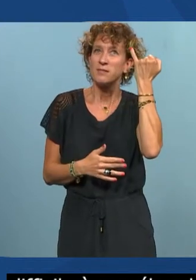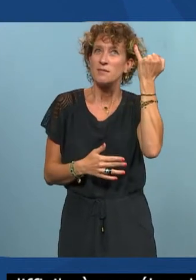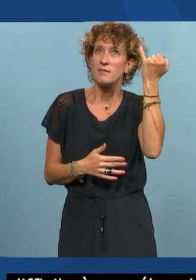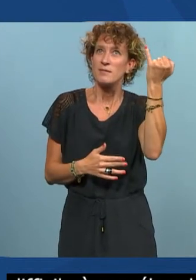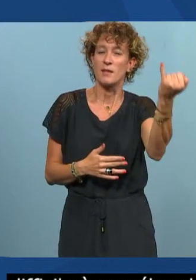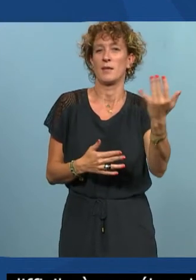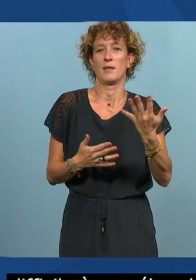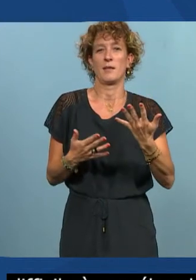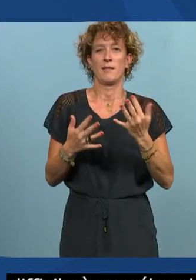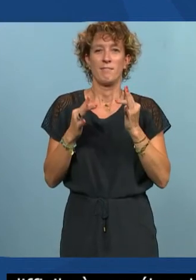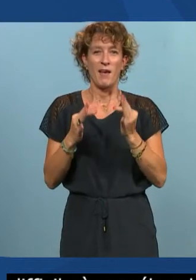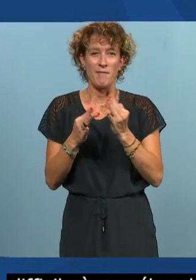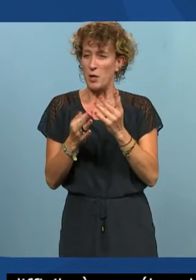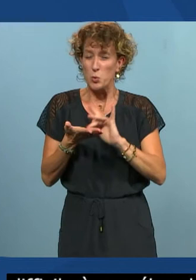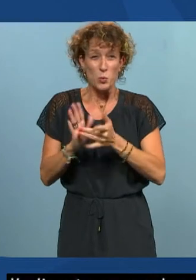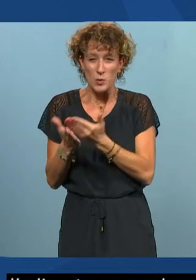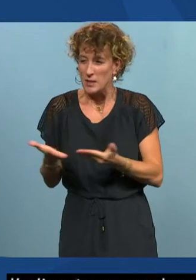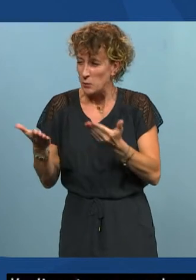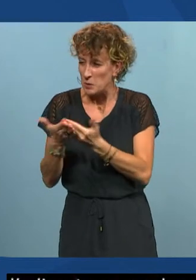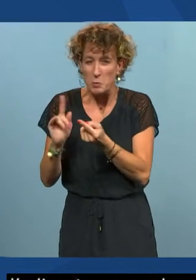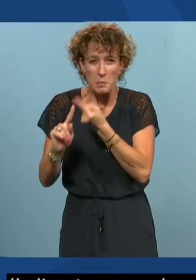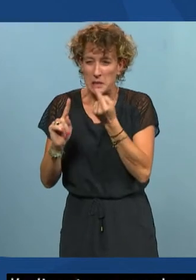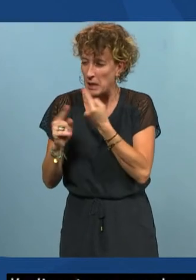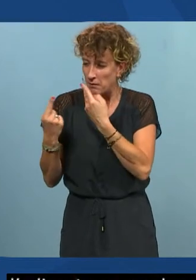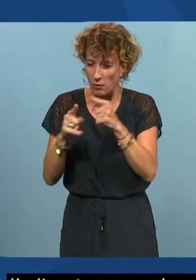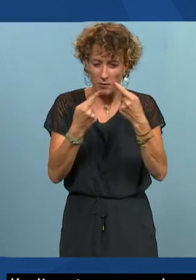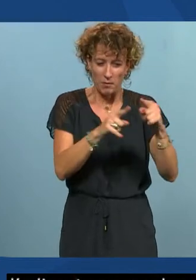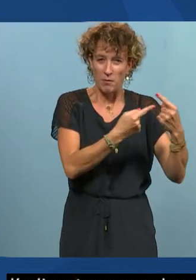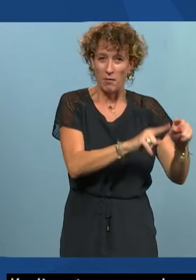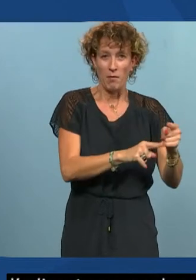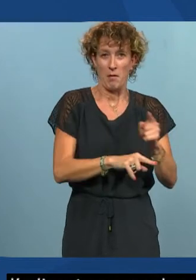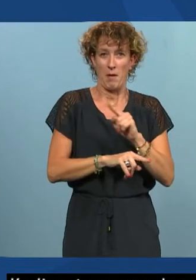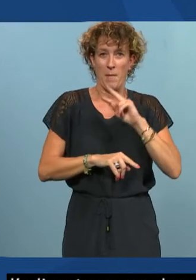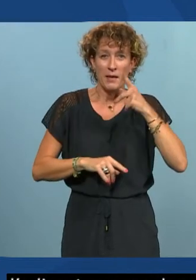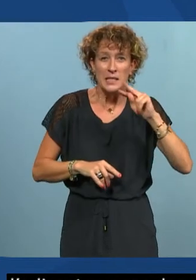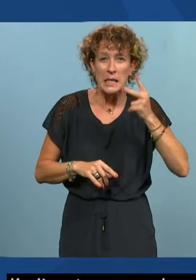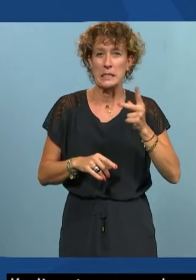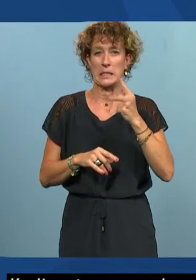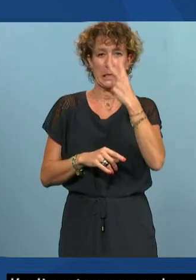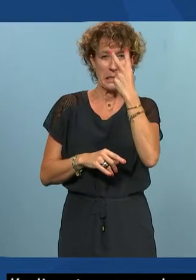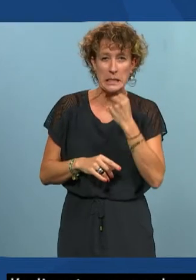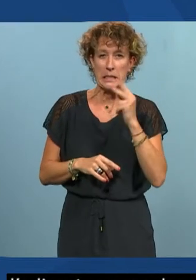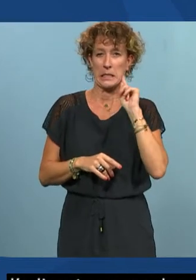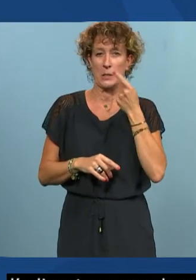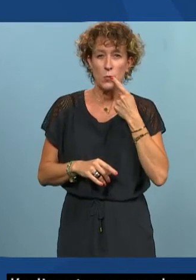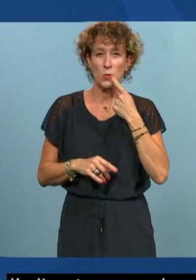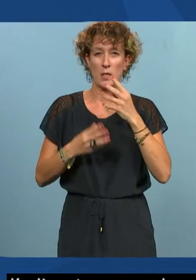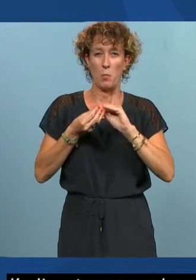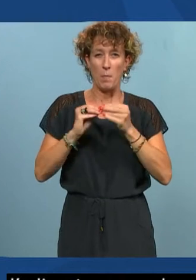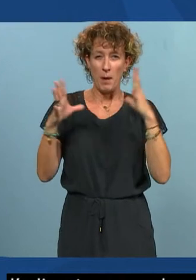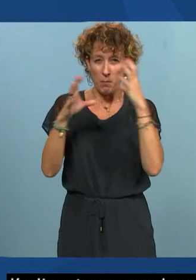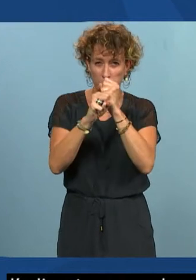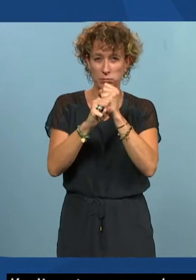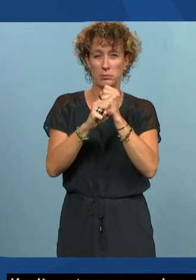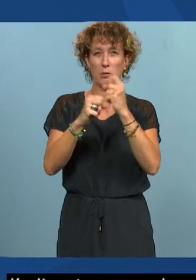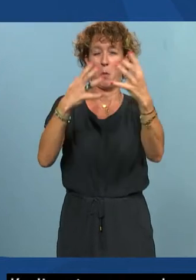variété d'usages de cas particuliers qu'on peut rencontrer sachant que je n'ai pas parlé de dyslexie, de cécité, de malvoyance, de surdité, de troubles de l'attention, de